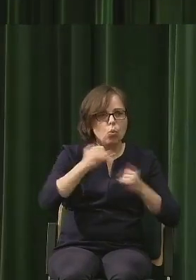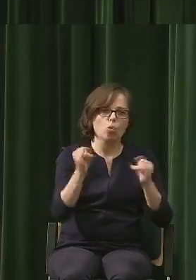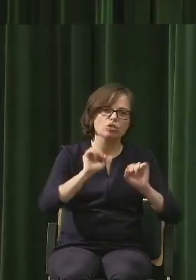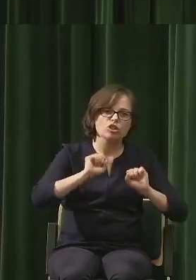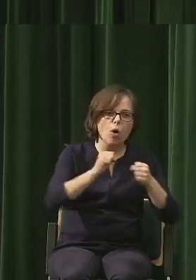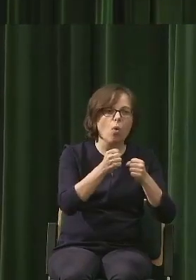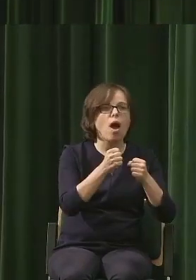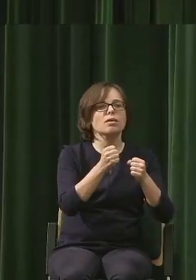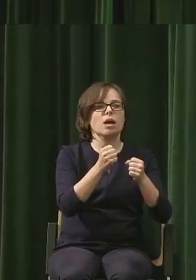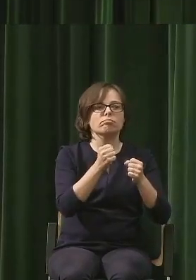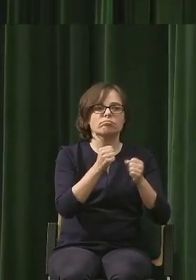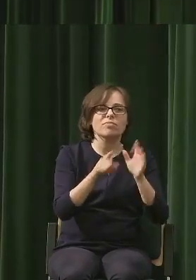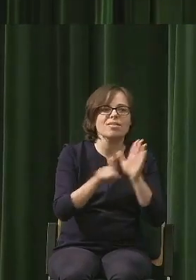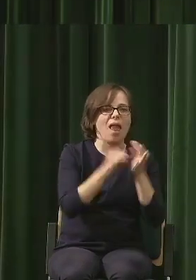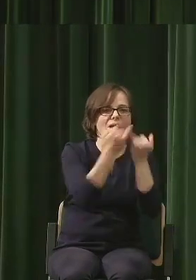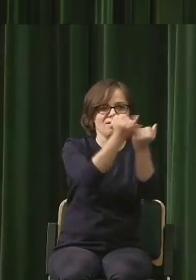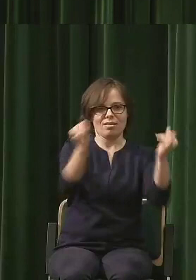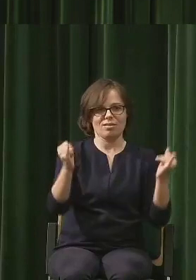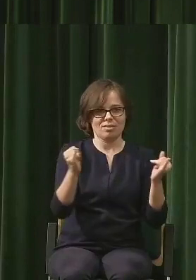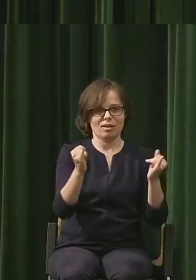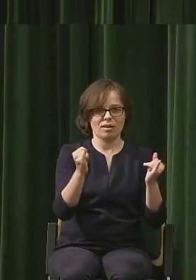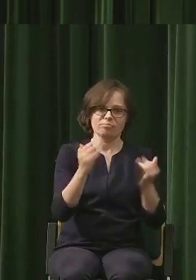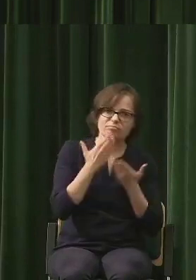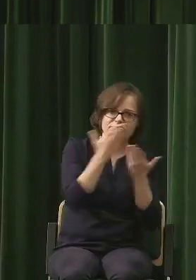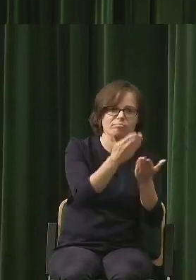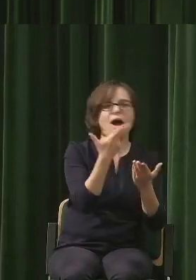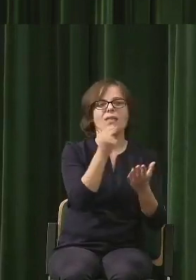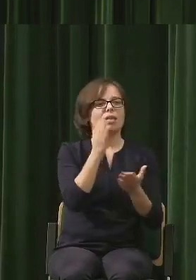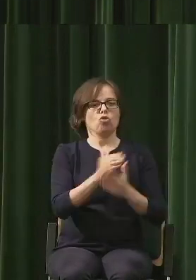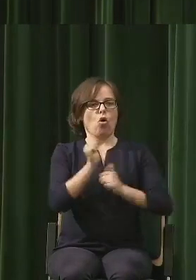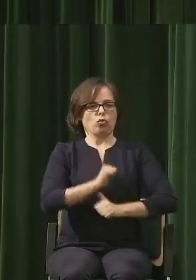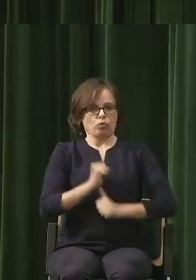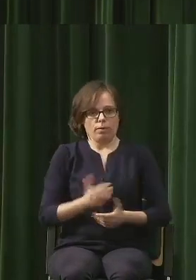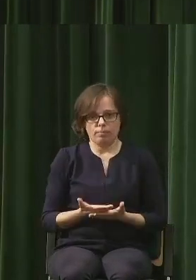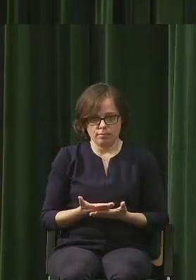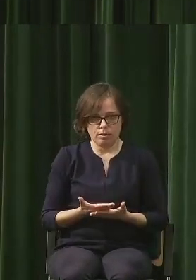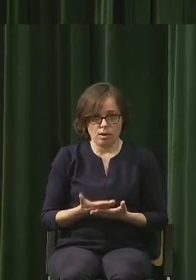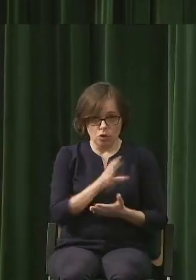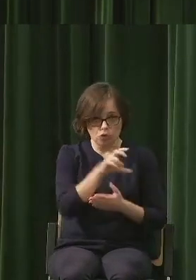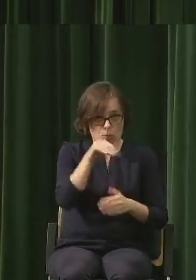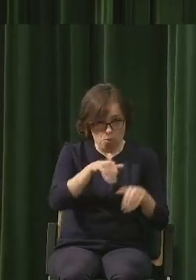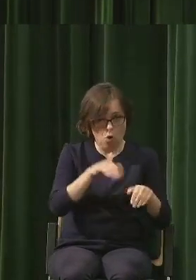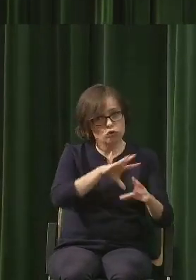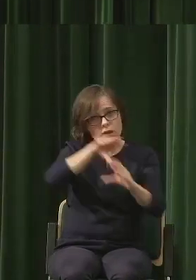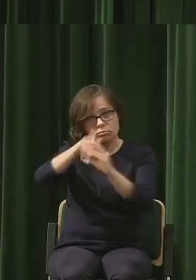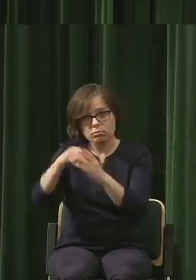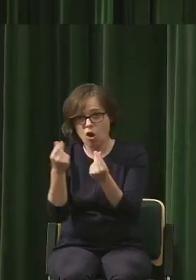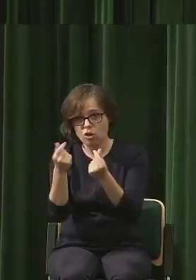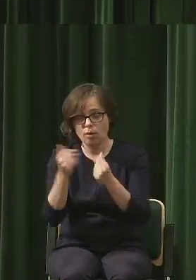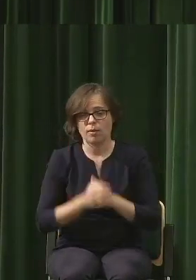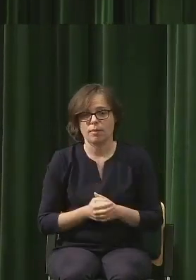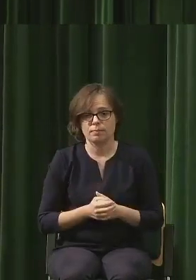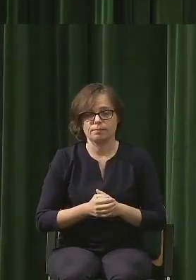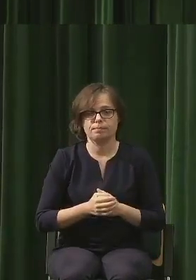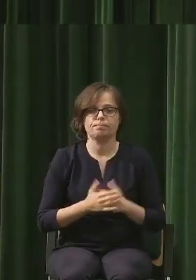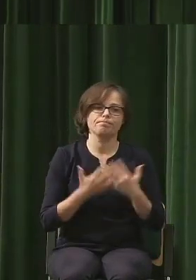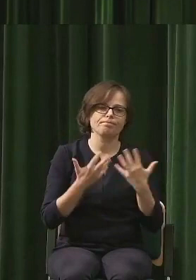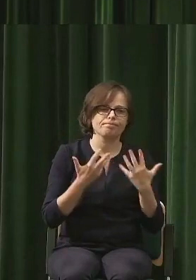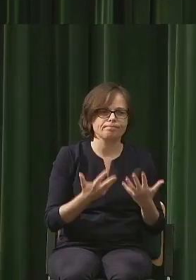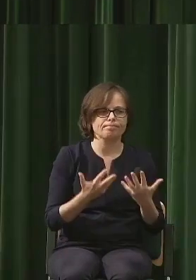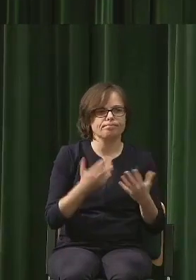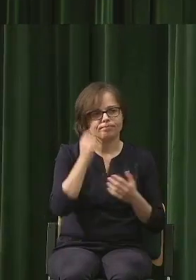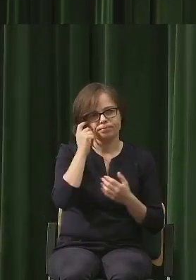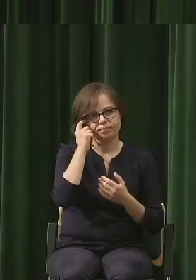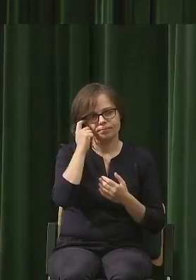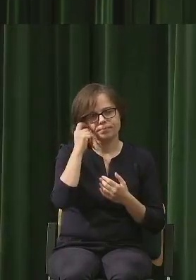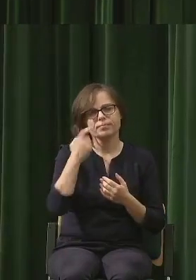ekonomicznego? Nie, coś takiego oczywiście istnieje, tylko że cały czas mówimy o, w sensie modelowym naukowym,